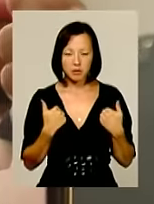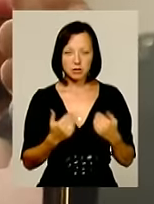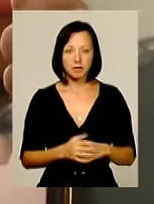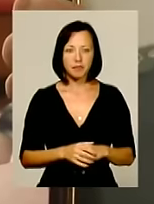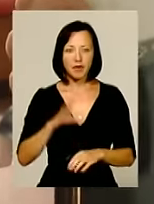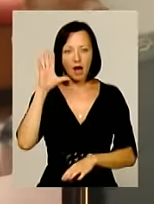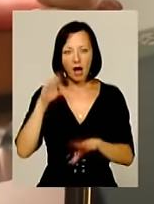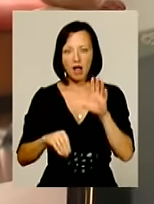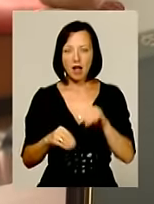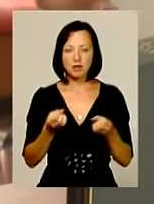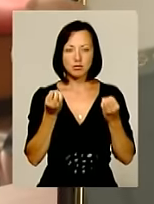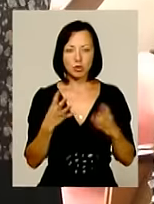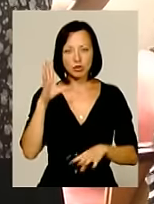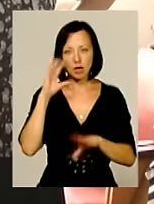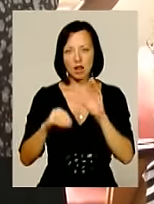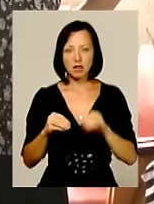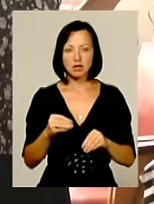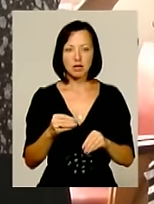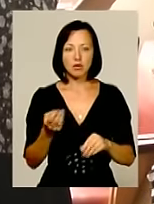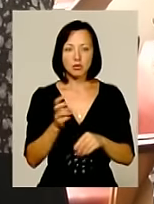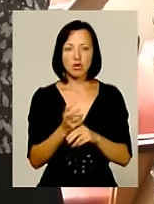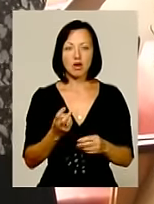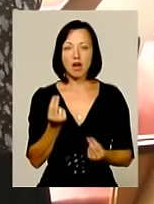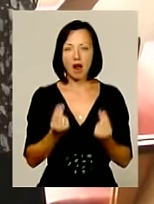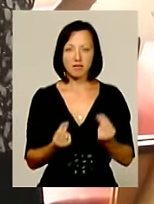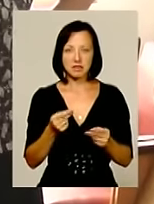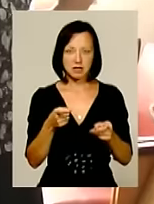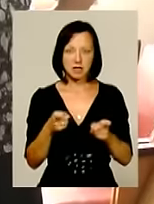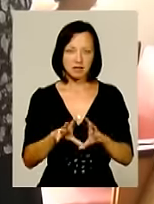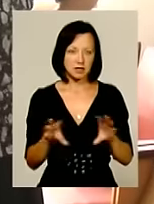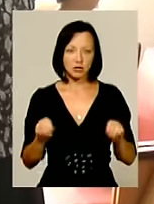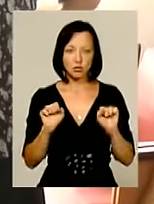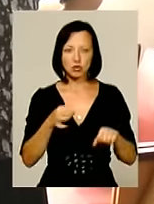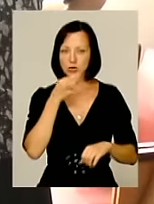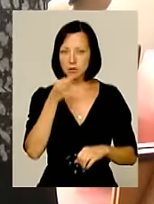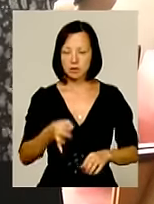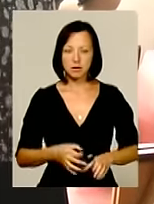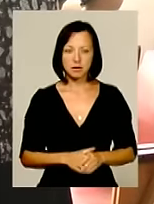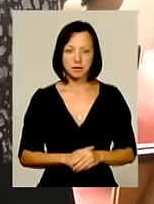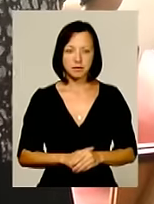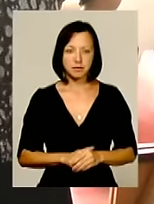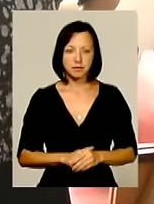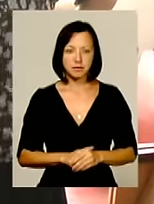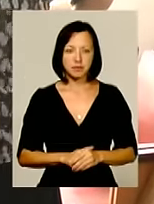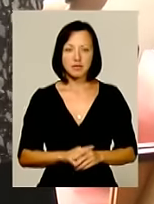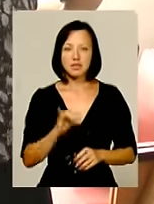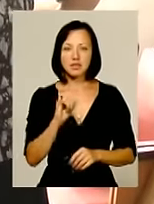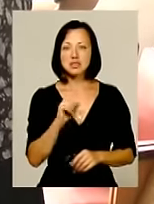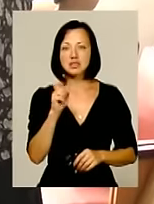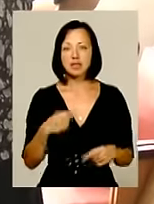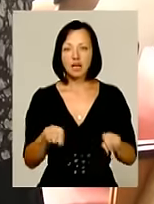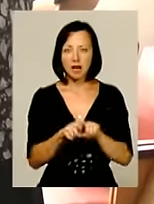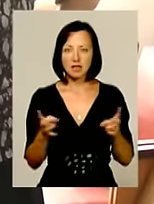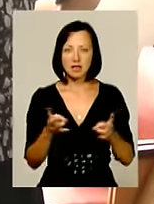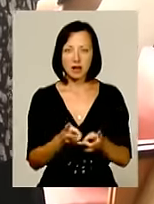Халатність, просто халатність. Прийшов, грався, застрелив. Все, все, що я можу сказати. І за таке треба сидити